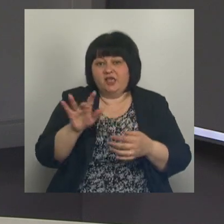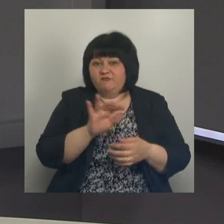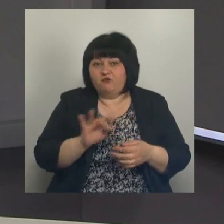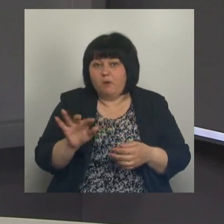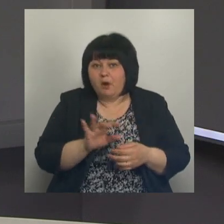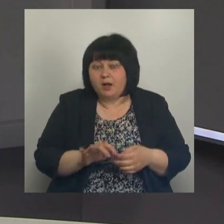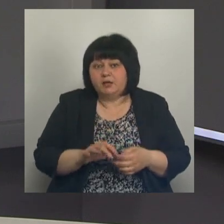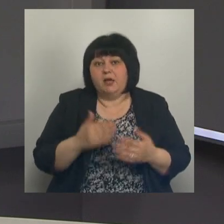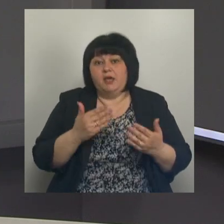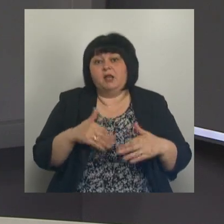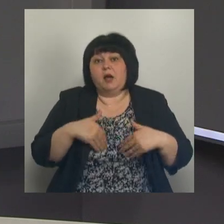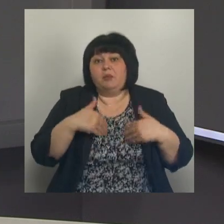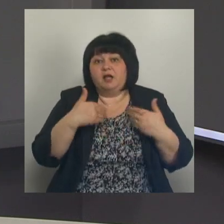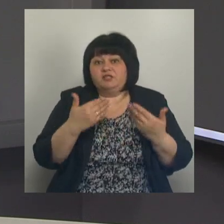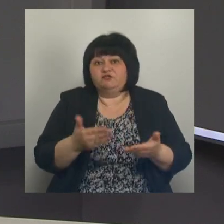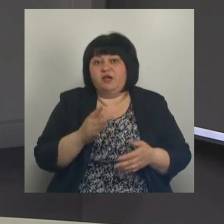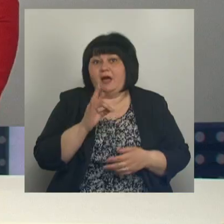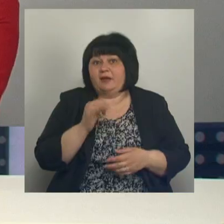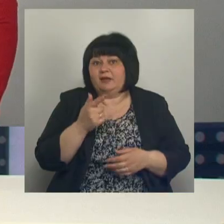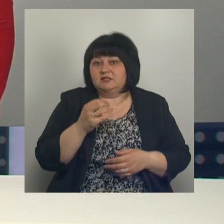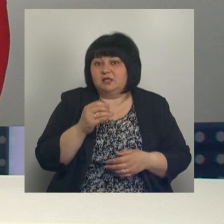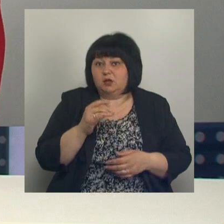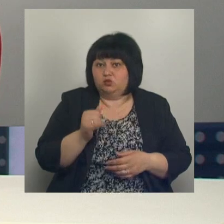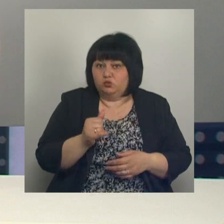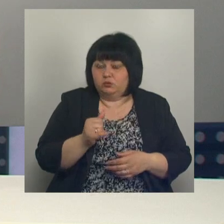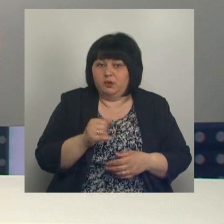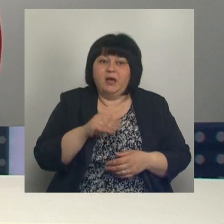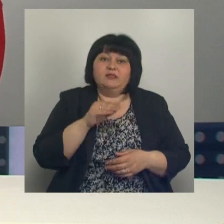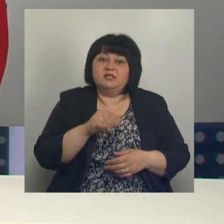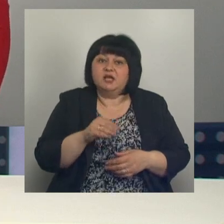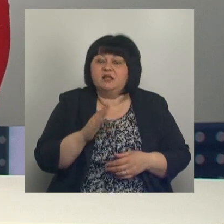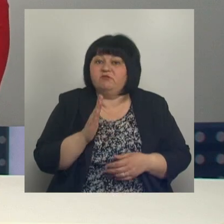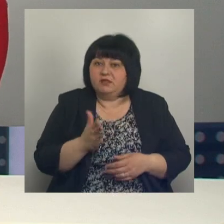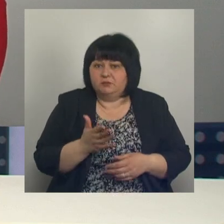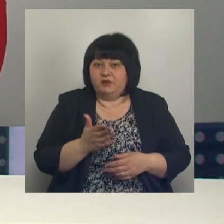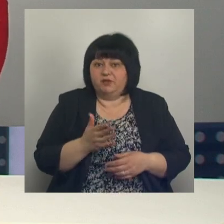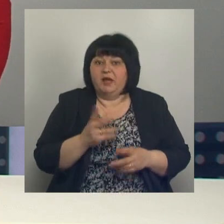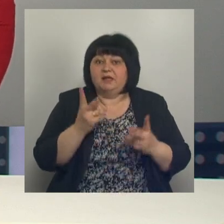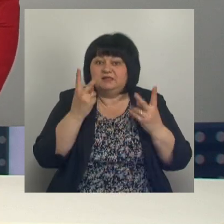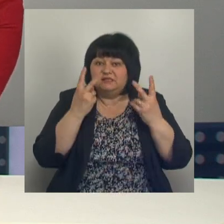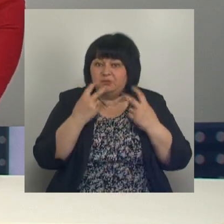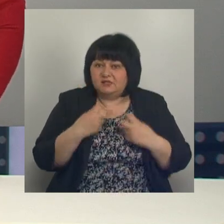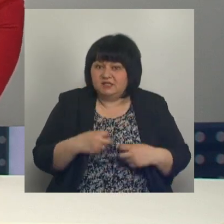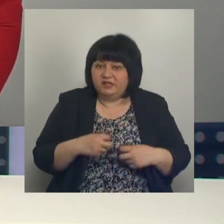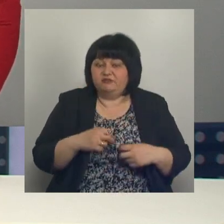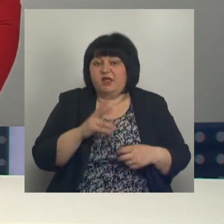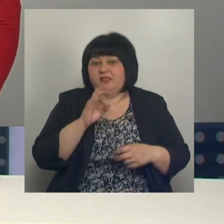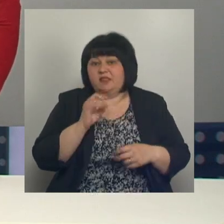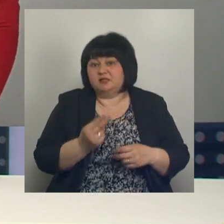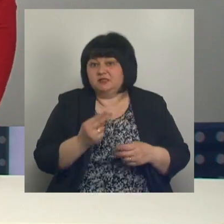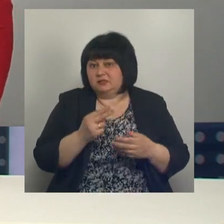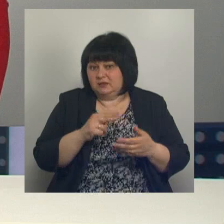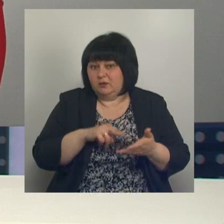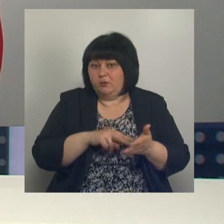или обратившись в регистратуру поликлиники. Татьяна Владимировна, диспансеризация в рамках нацпроекта здравоохранения